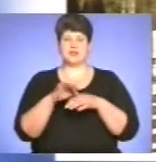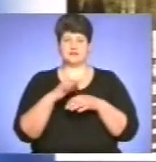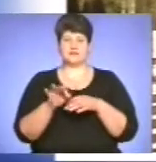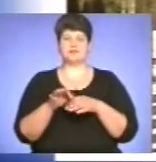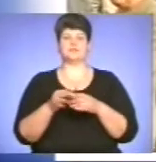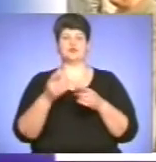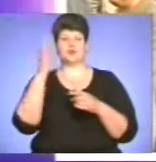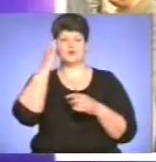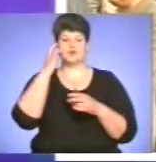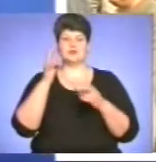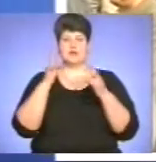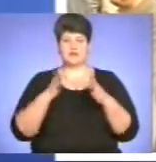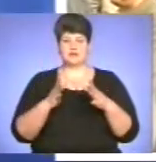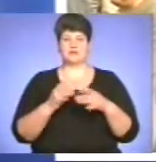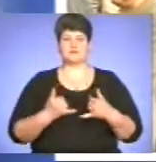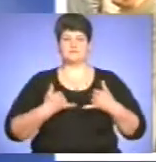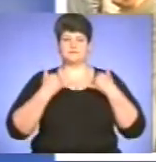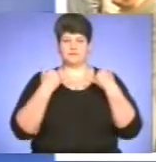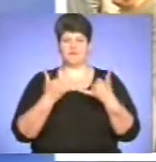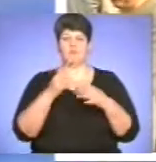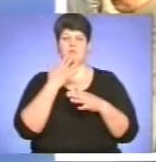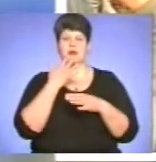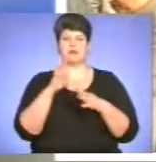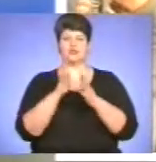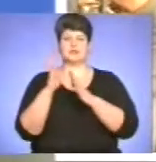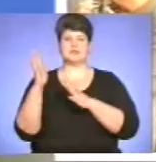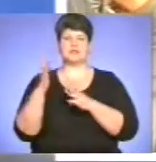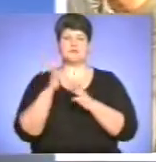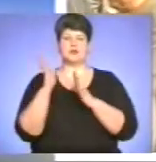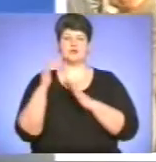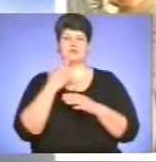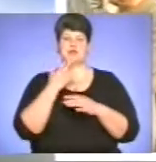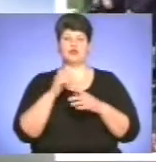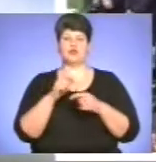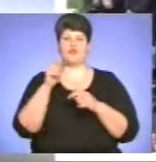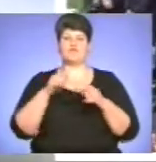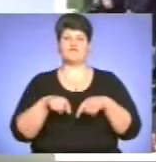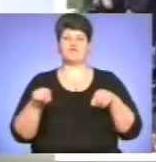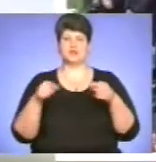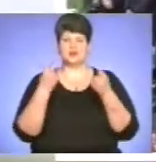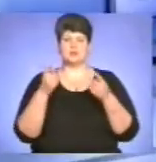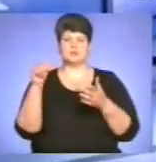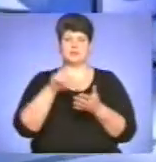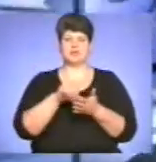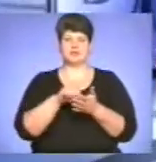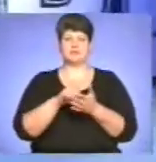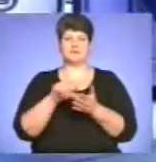центрі. На мітинг реквім у парку національного відродження прийшли представники влади, духовенство та громадськість краю.